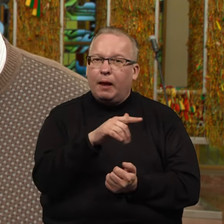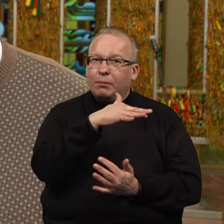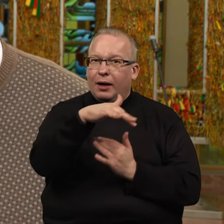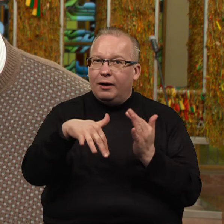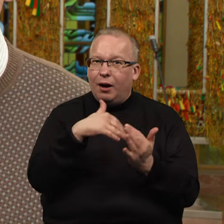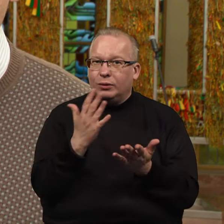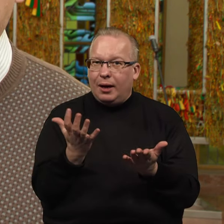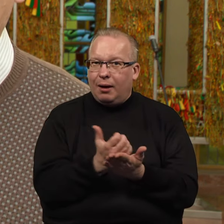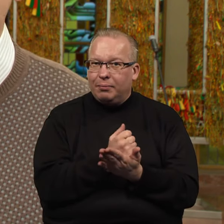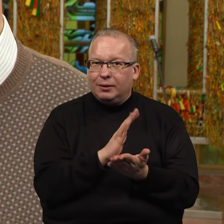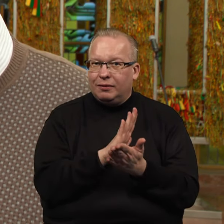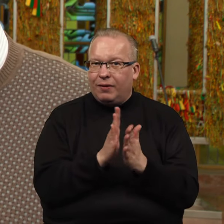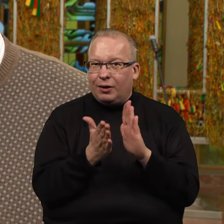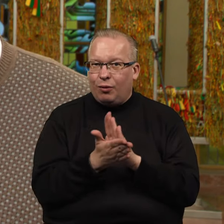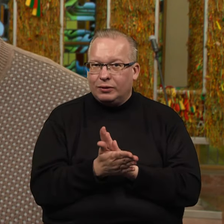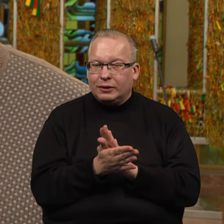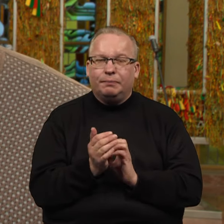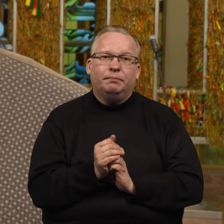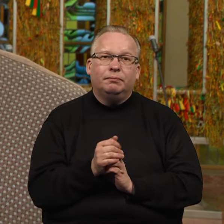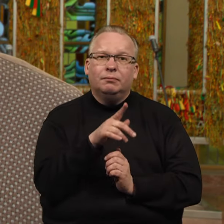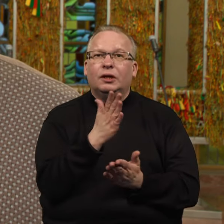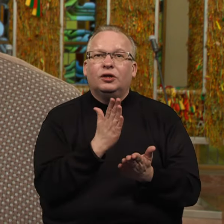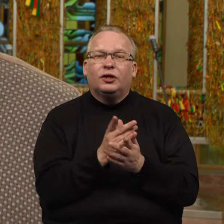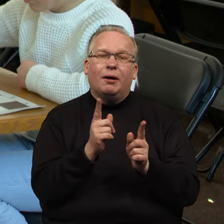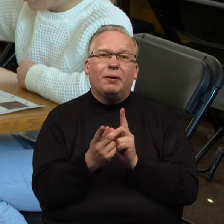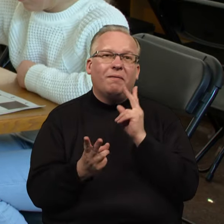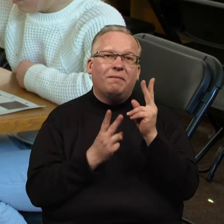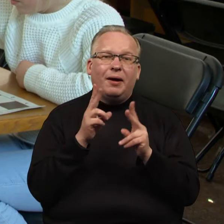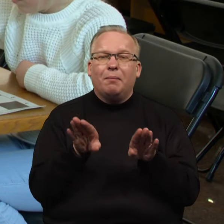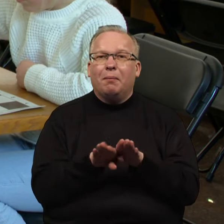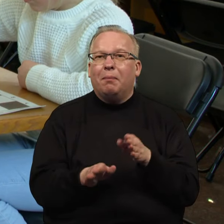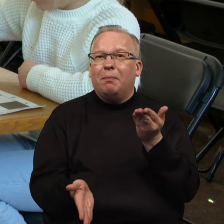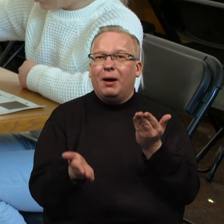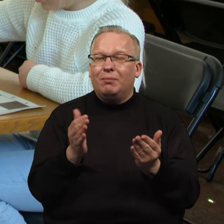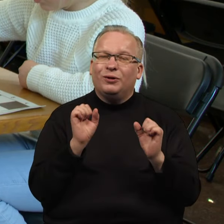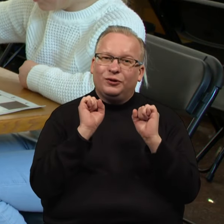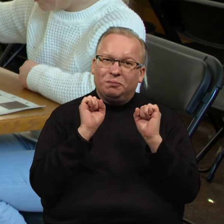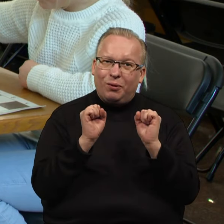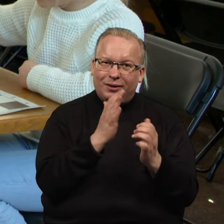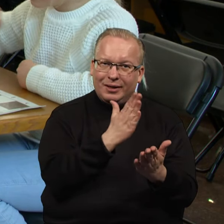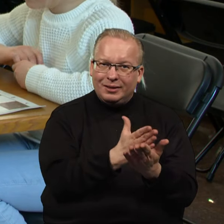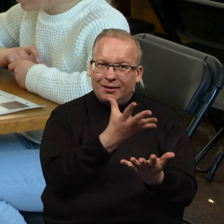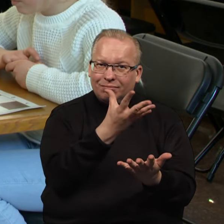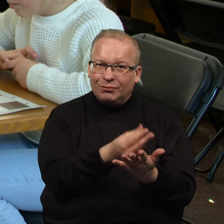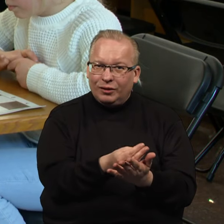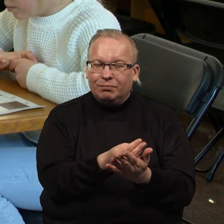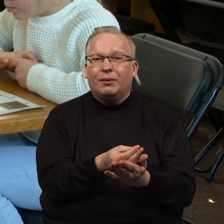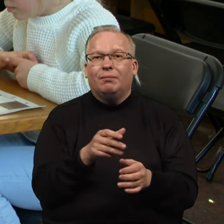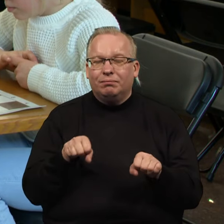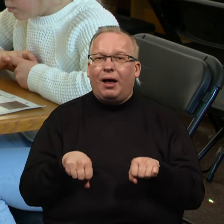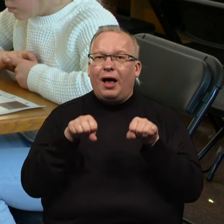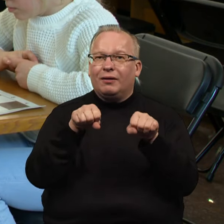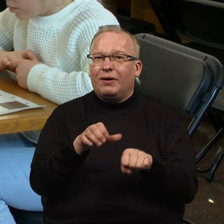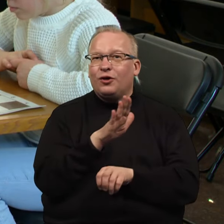įvesti tam tikros tvarkostai. Bet čia tik vaizdingi palyginimai. Sportas yra sportas, gyvenimas yra gyvenimas. Atvedžiau vaikus,